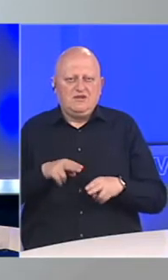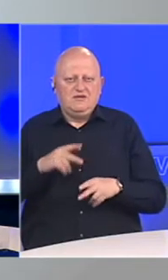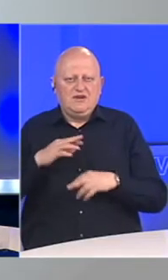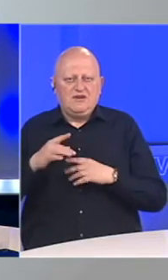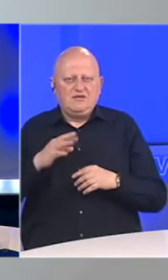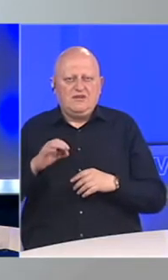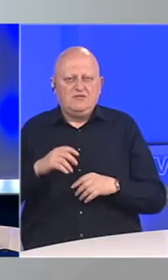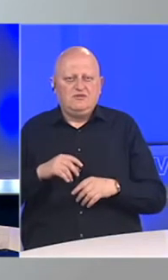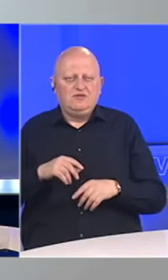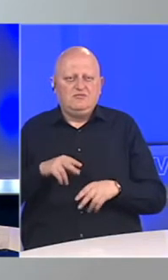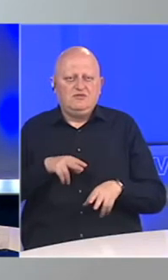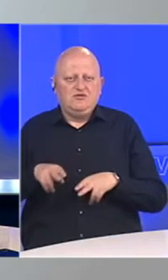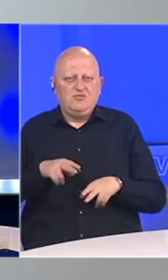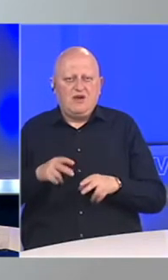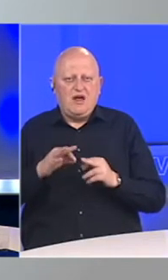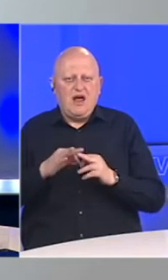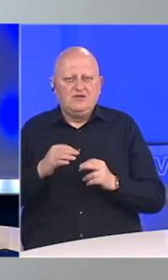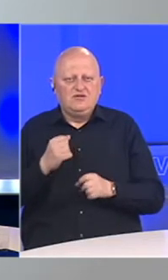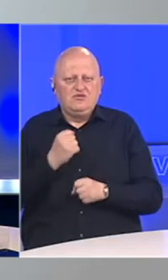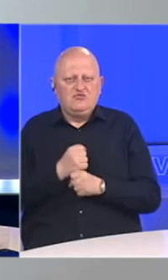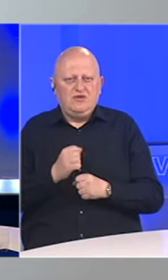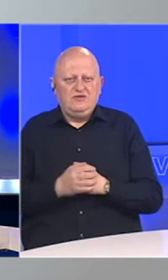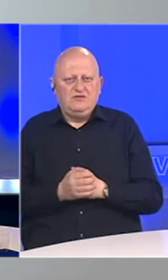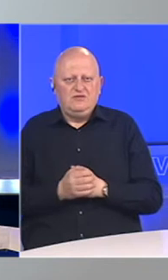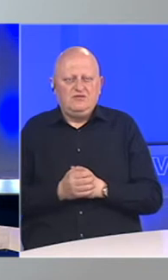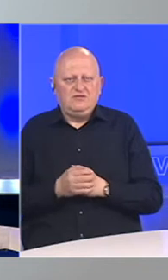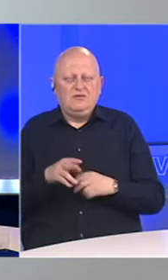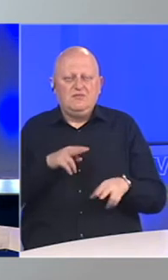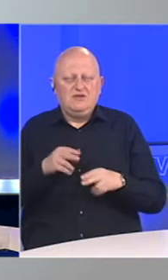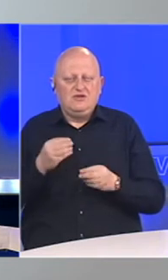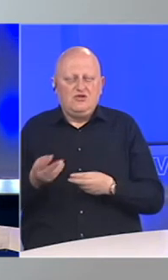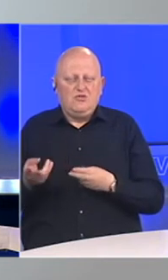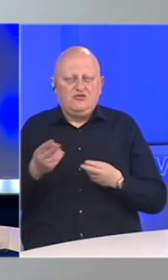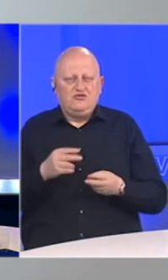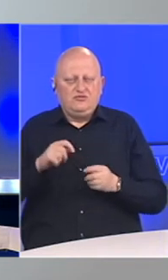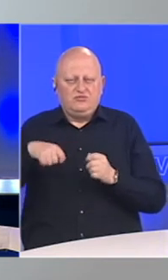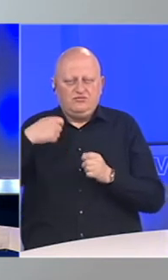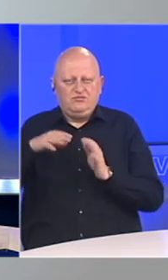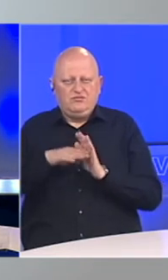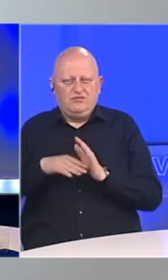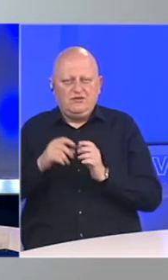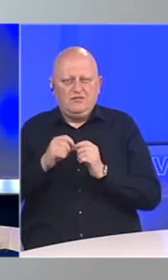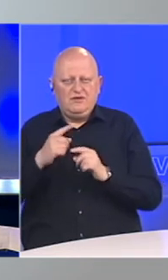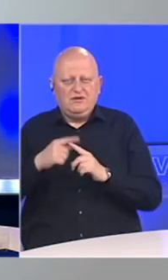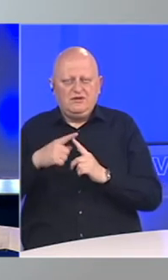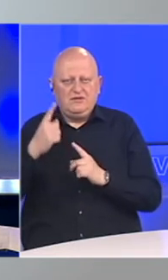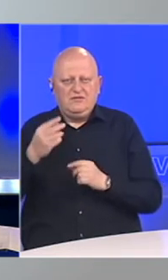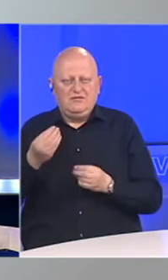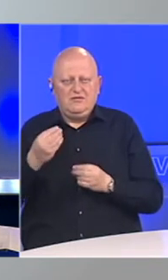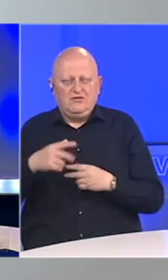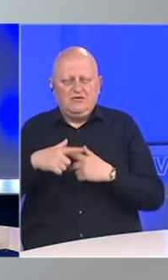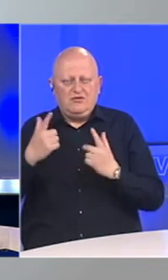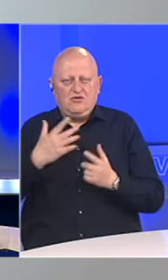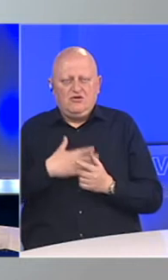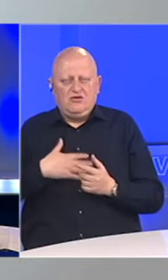ministarstva razgovaramo s ministricom Ankicom Gudejević. Ministrice, dobrodošli u program BHT1. Dobar